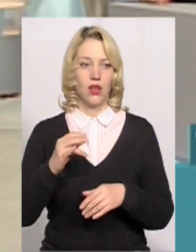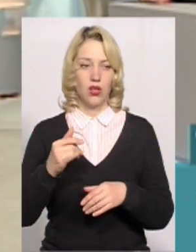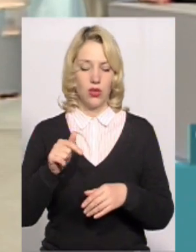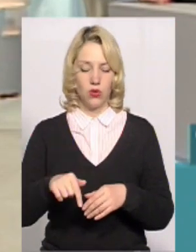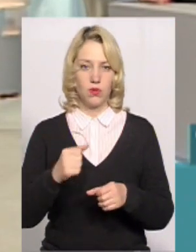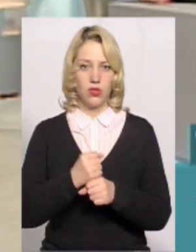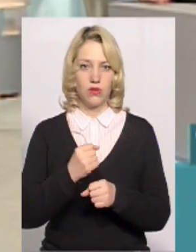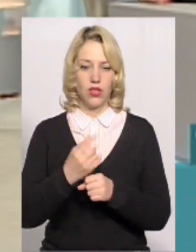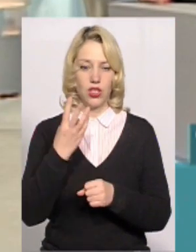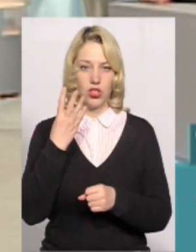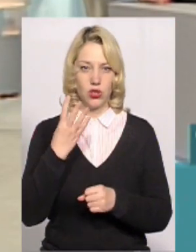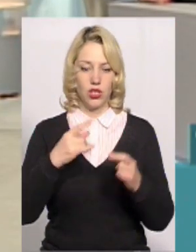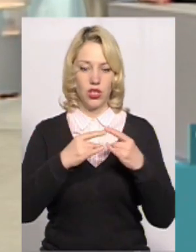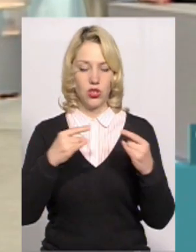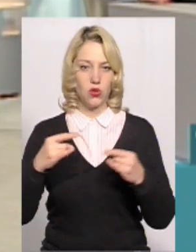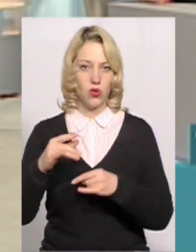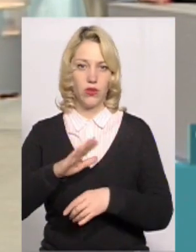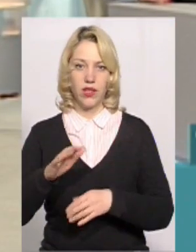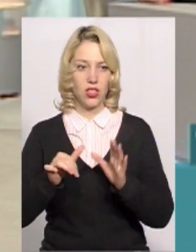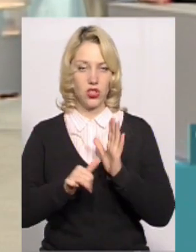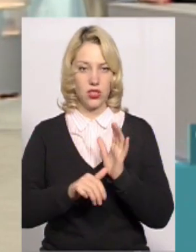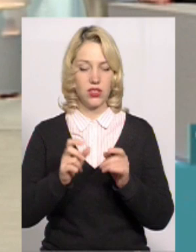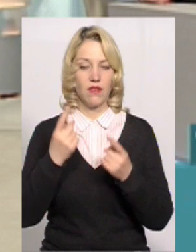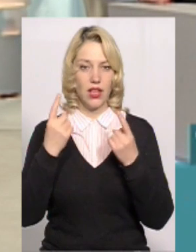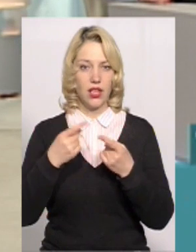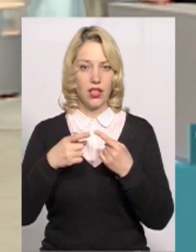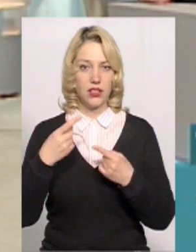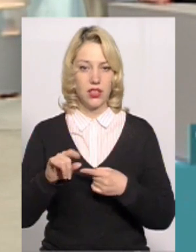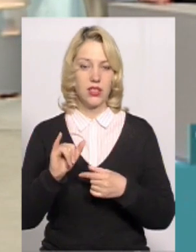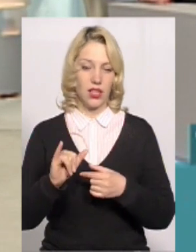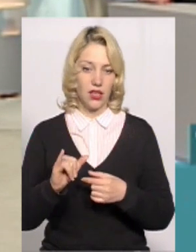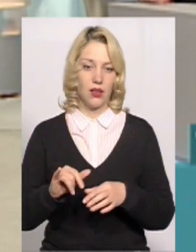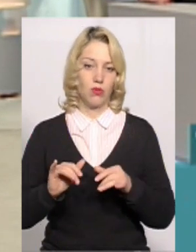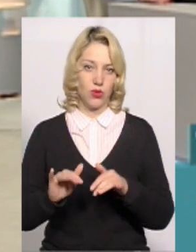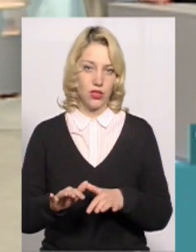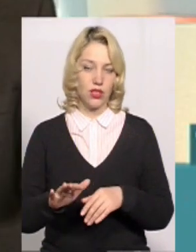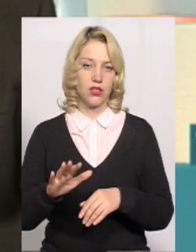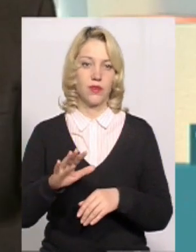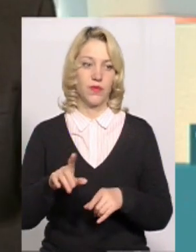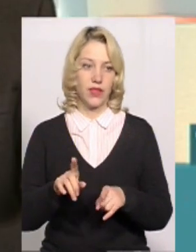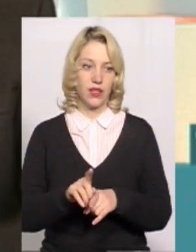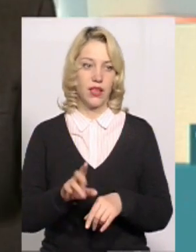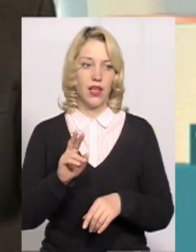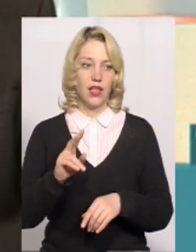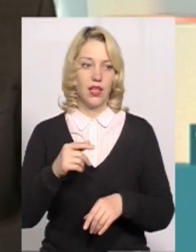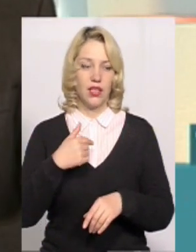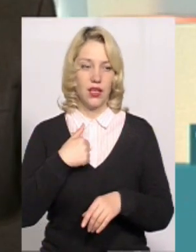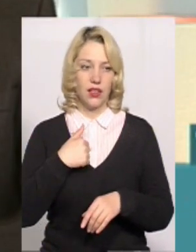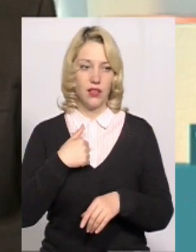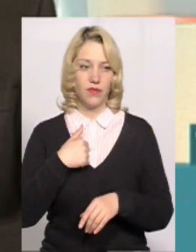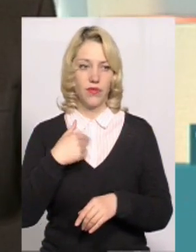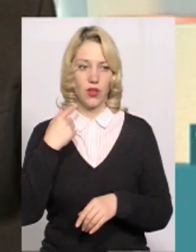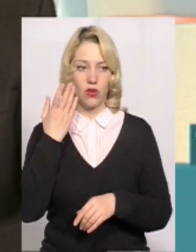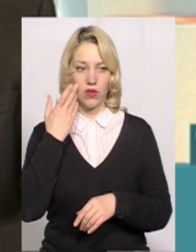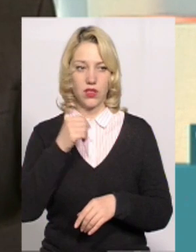працювало 4 столи, а не 6. Тобто, велика різниця, якби. І тому, в принципі, процес такий. І от я, коли сама